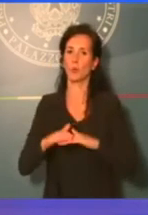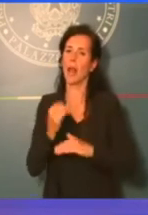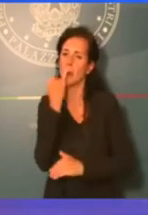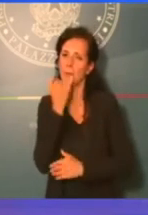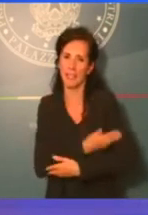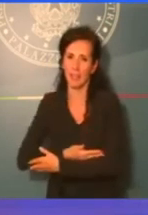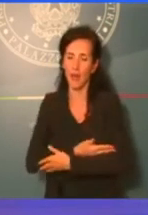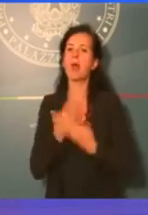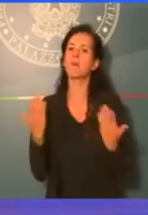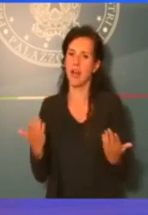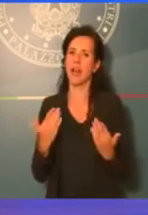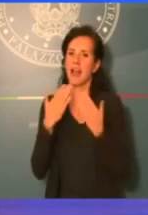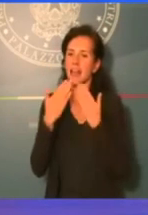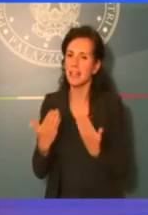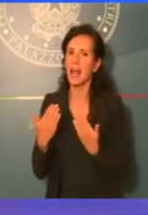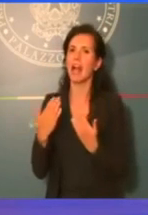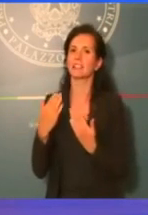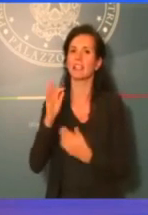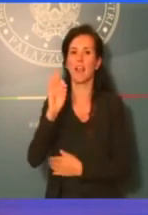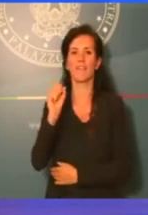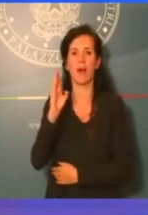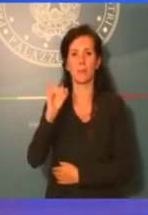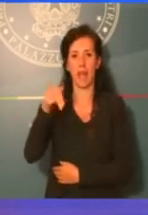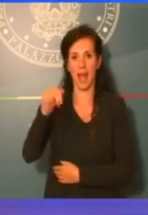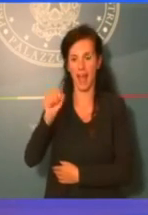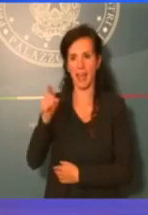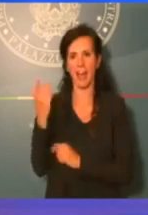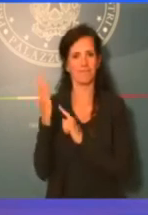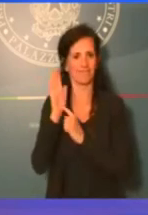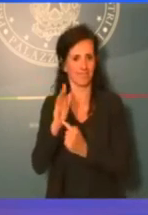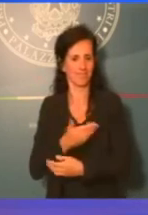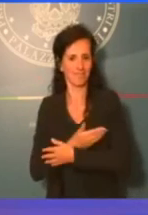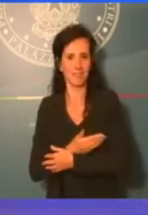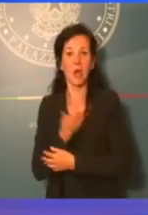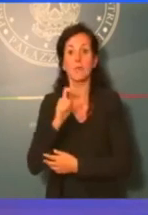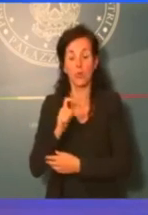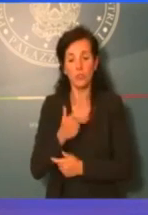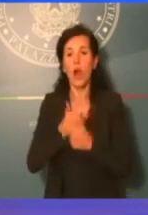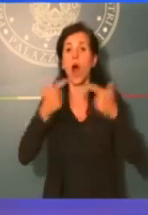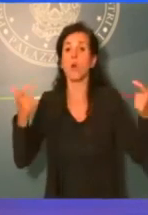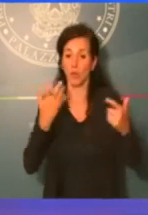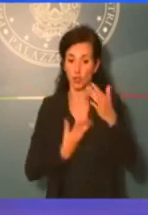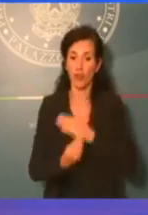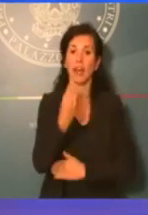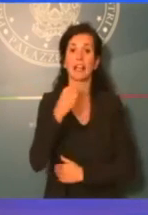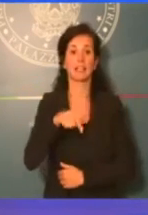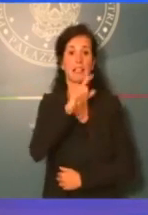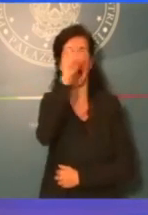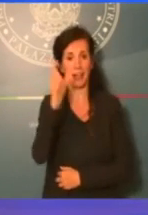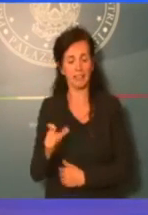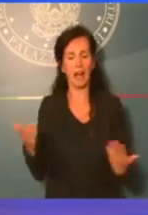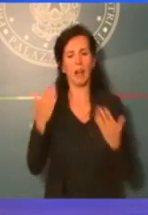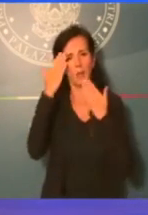apprezziamo tantissimo perché questo tuo contributo all'incremento della natalità, voi sapete che in Italia soffriamo di